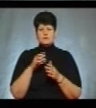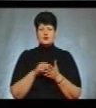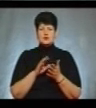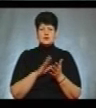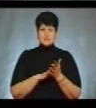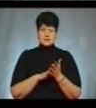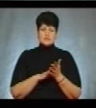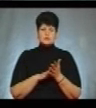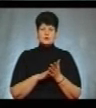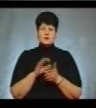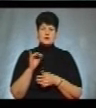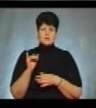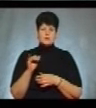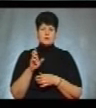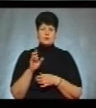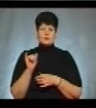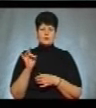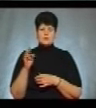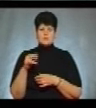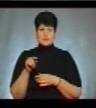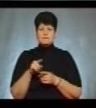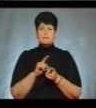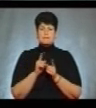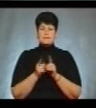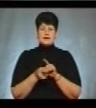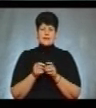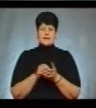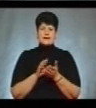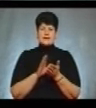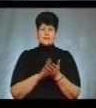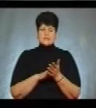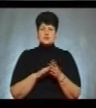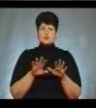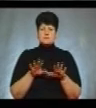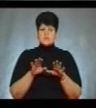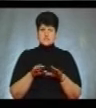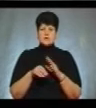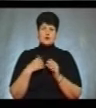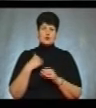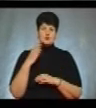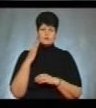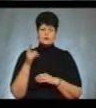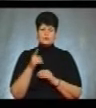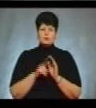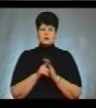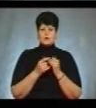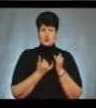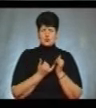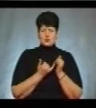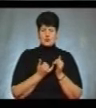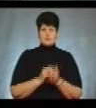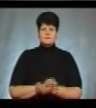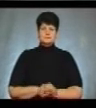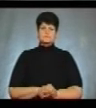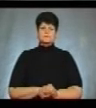міськради Ірина Бурда. За її словами, перереєстрацію місця голосування в Тернополі розпочали від сьогодні. Детальніше в